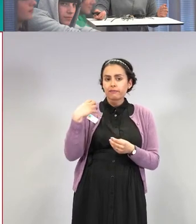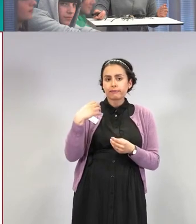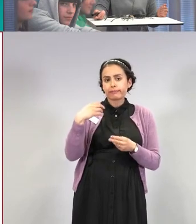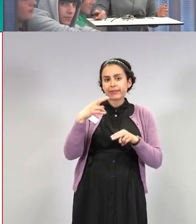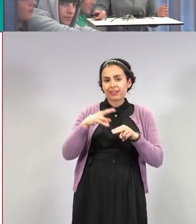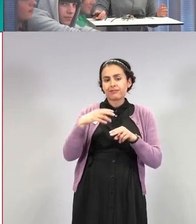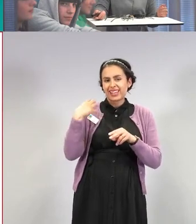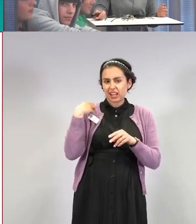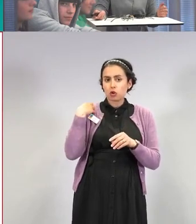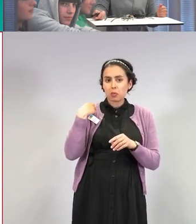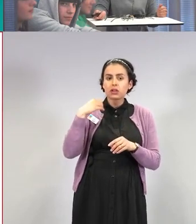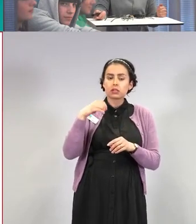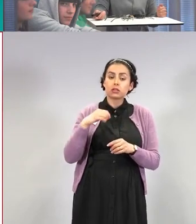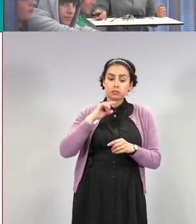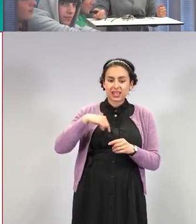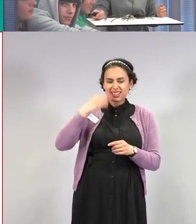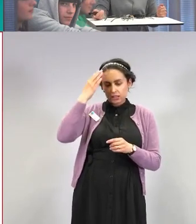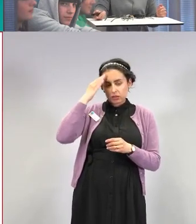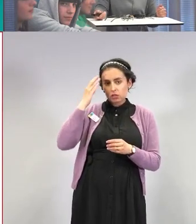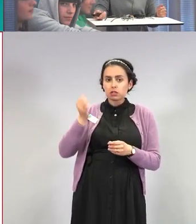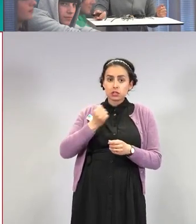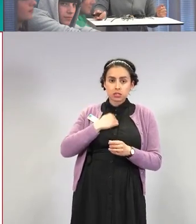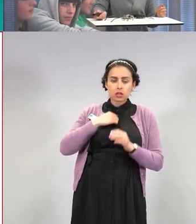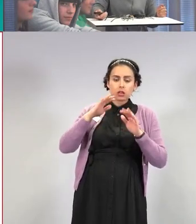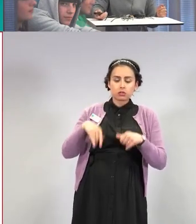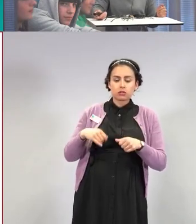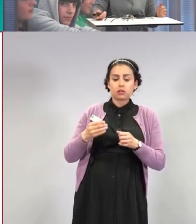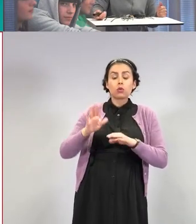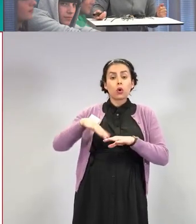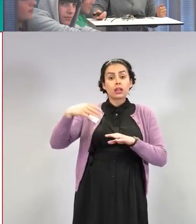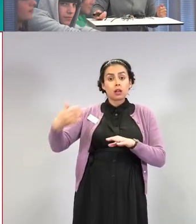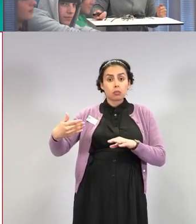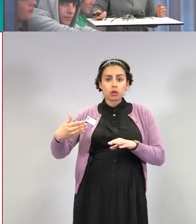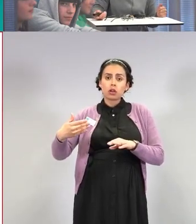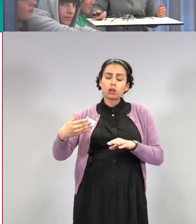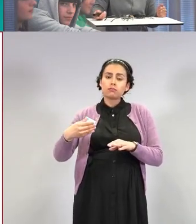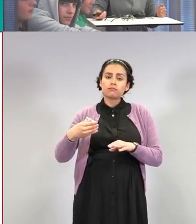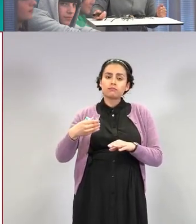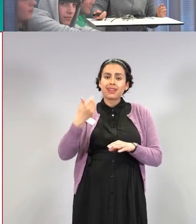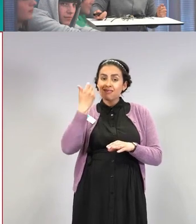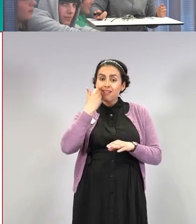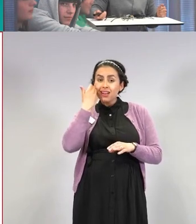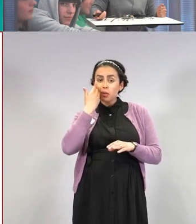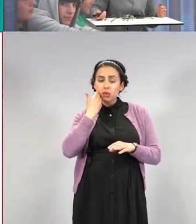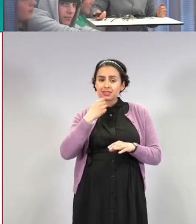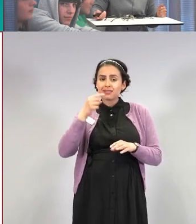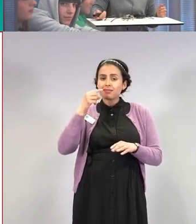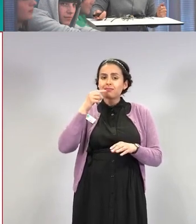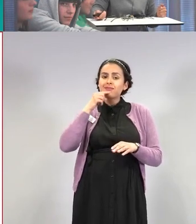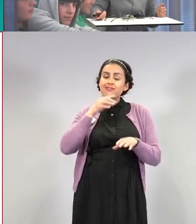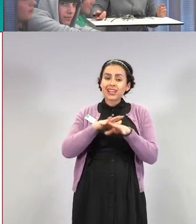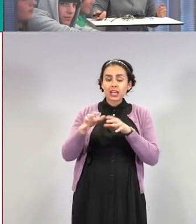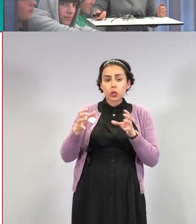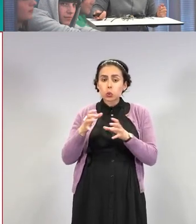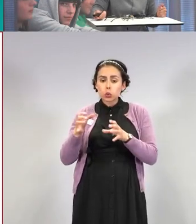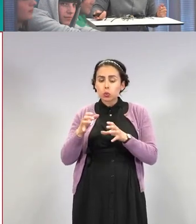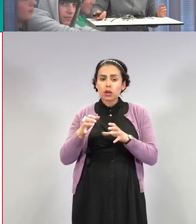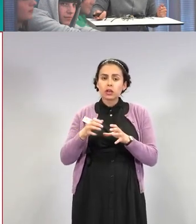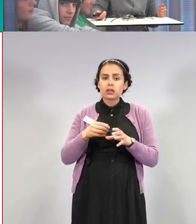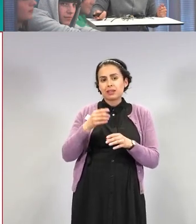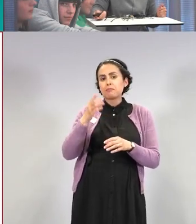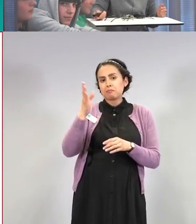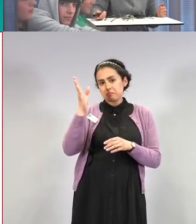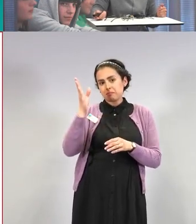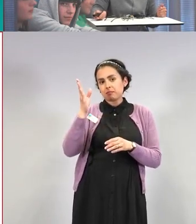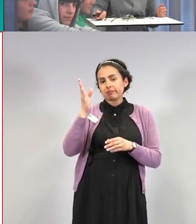riskitietonsa, eli täällä oikealla nämä vaaleanpunaiset on verihyytymien todennäköisyyksiä per 100 000